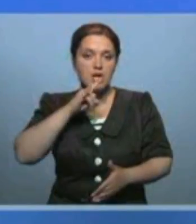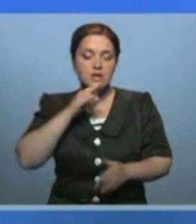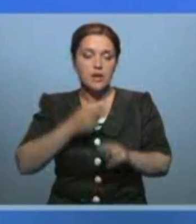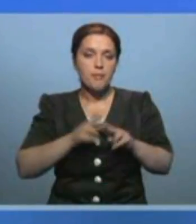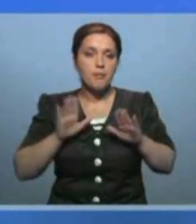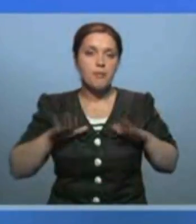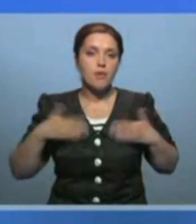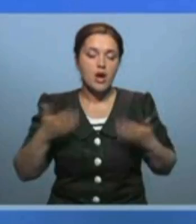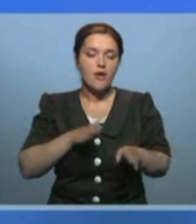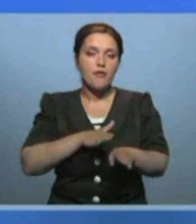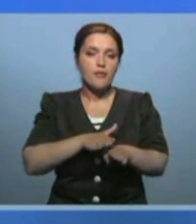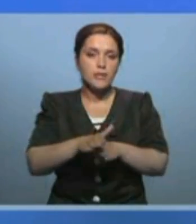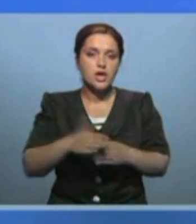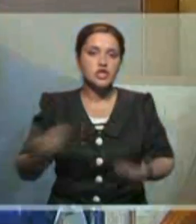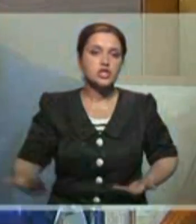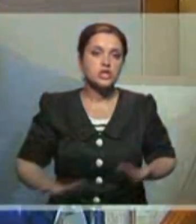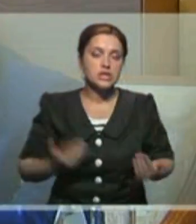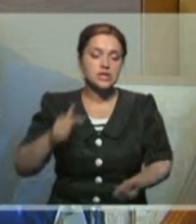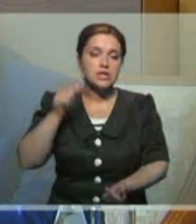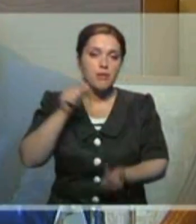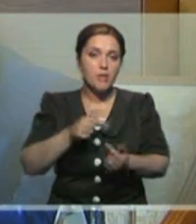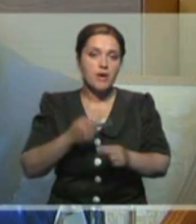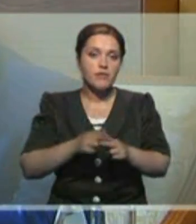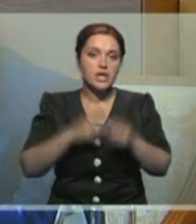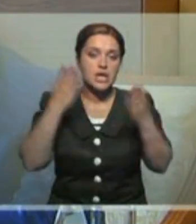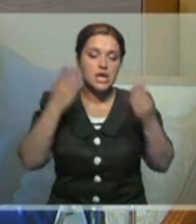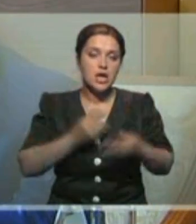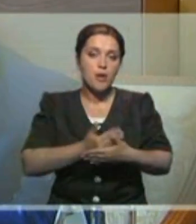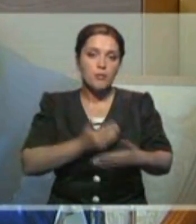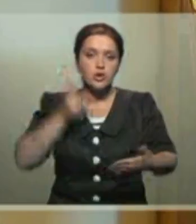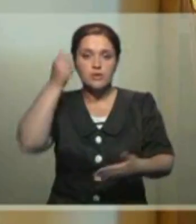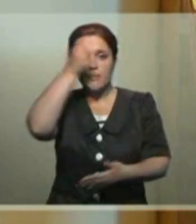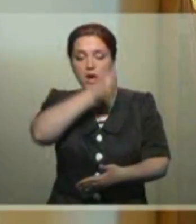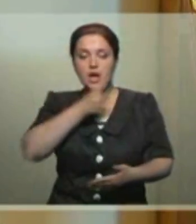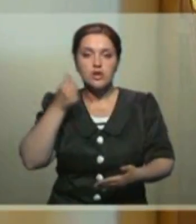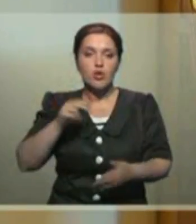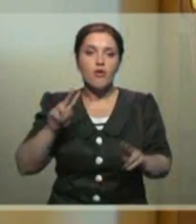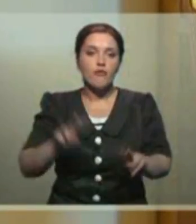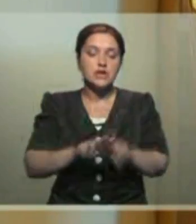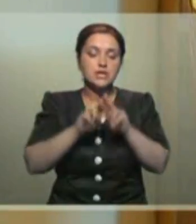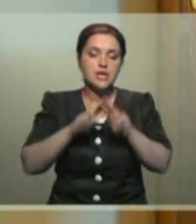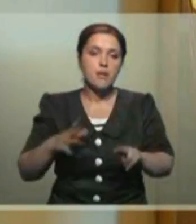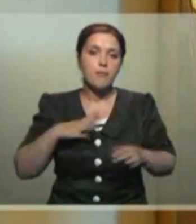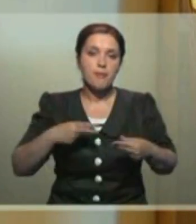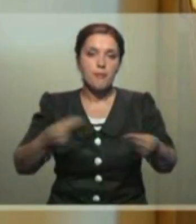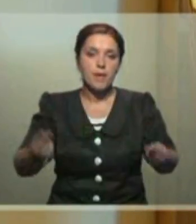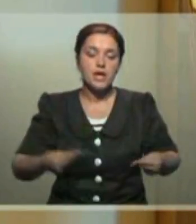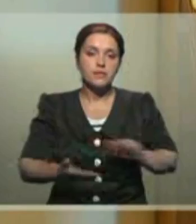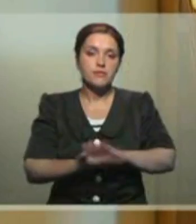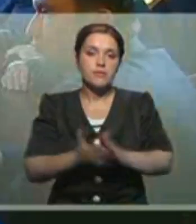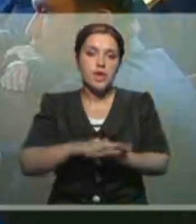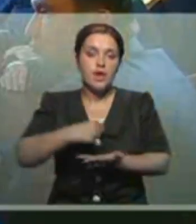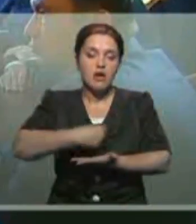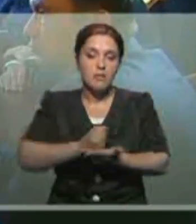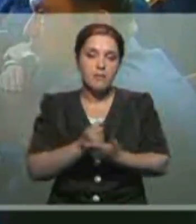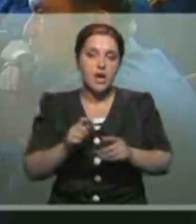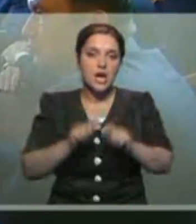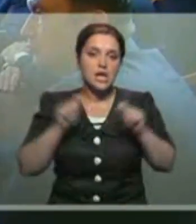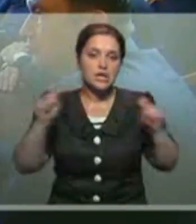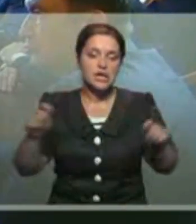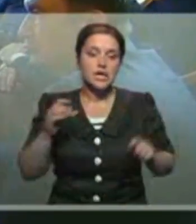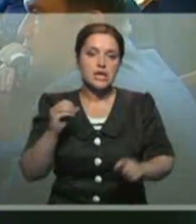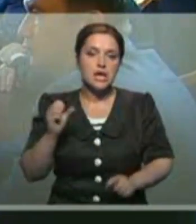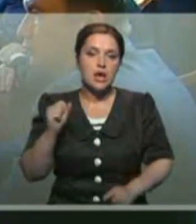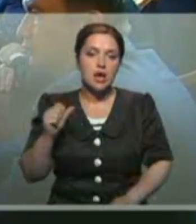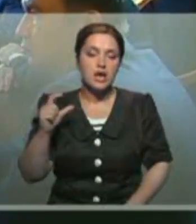притворяется в жизнь. Так совпало, что именно в этот день, в прошлом году в Астане, был подписан договор о создании Евразийского экономического союза.